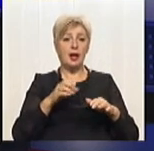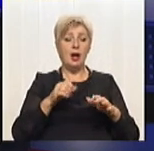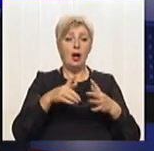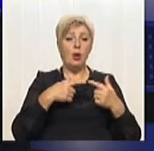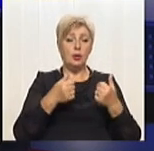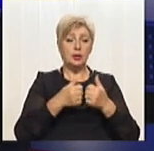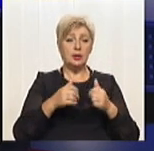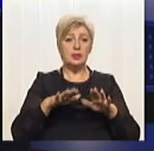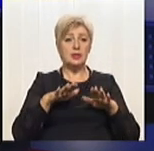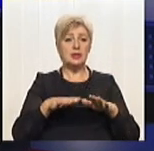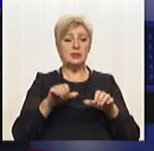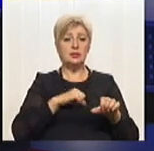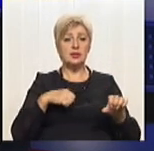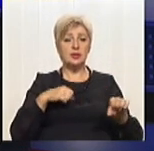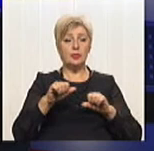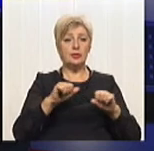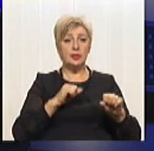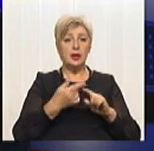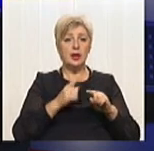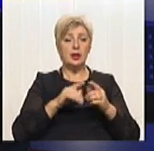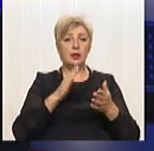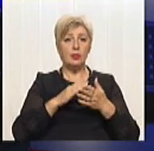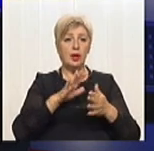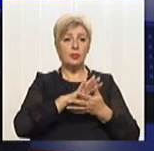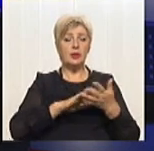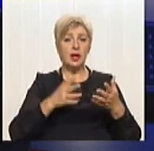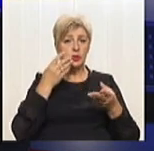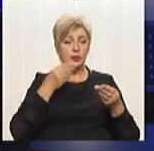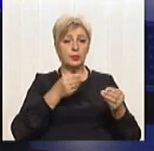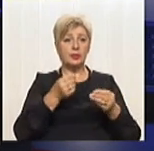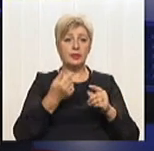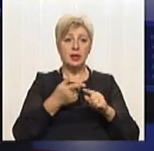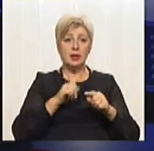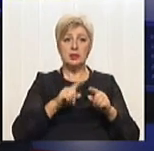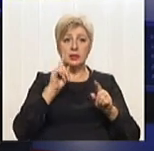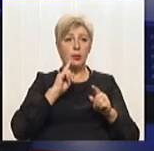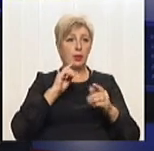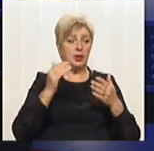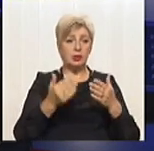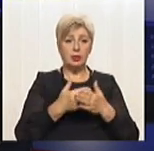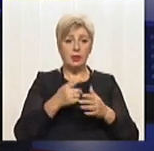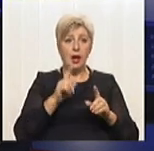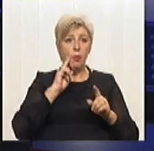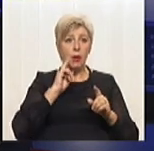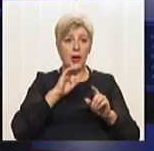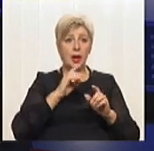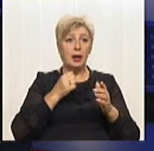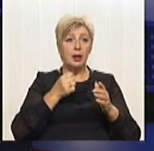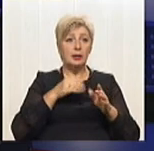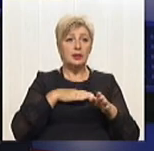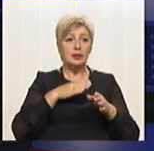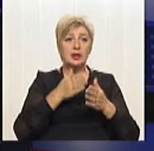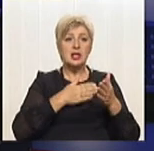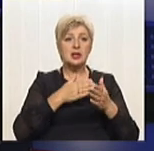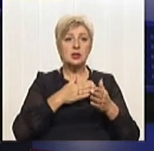місцевого самоврядування, які мають подальший вплив. І це щось нове, не зовсім поки зрозуміло, як